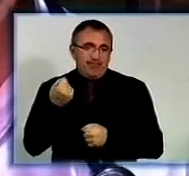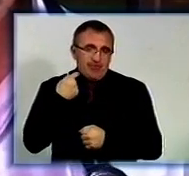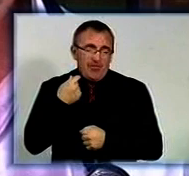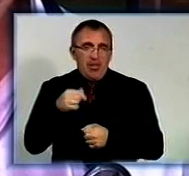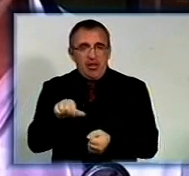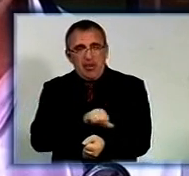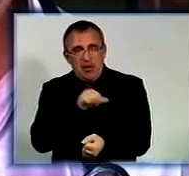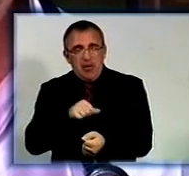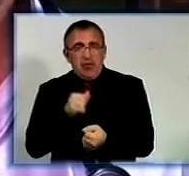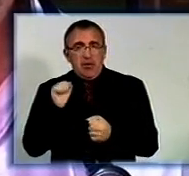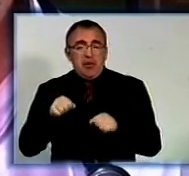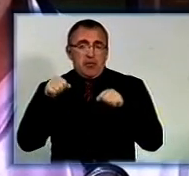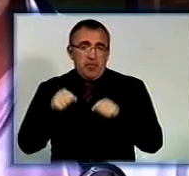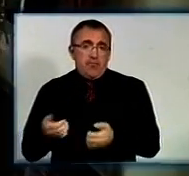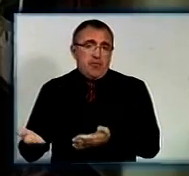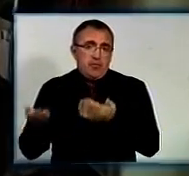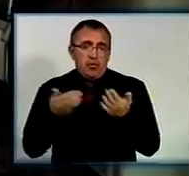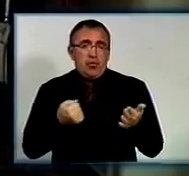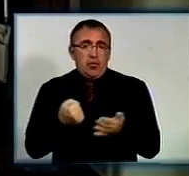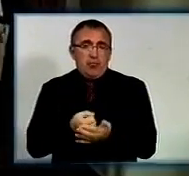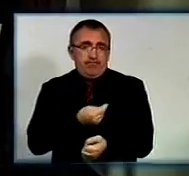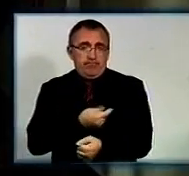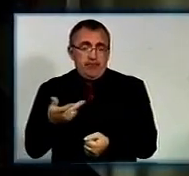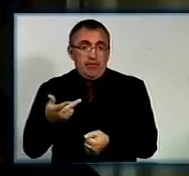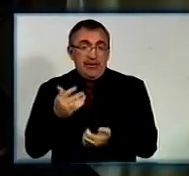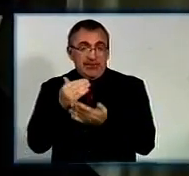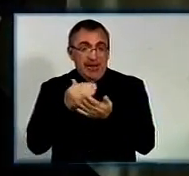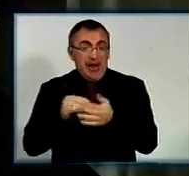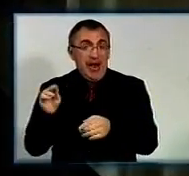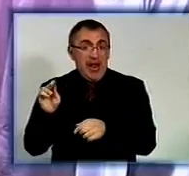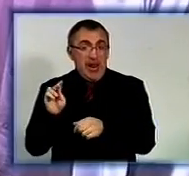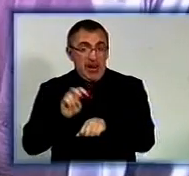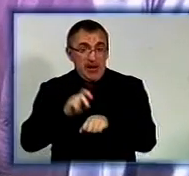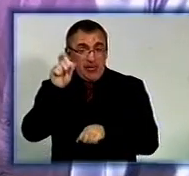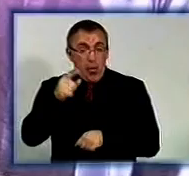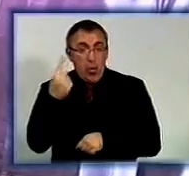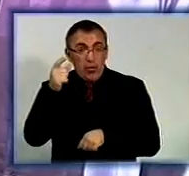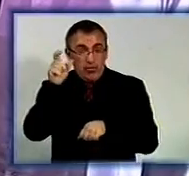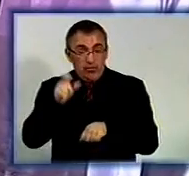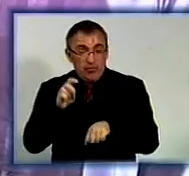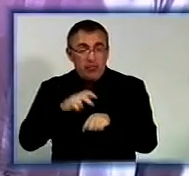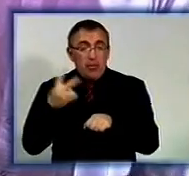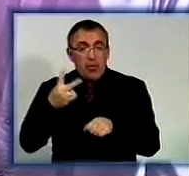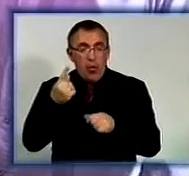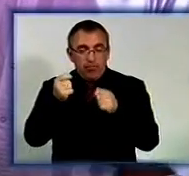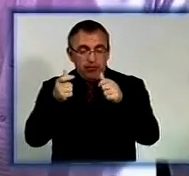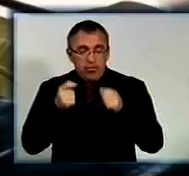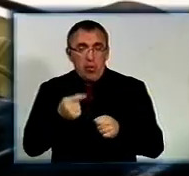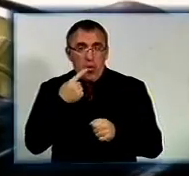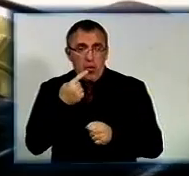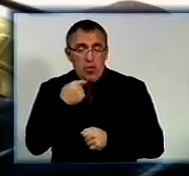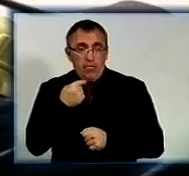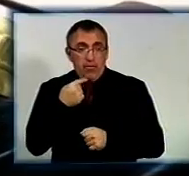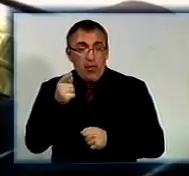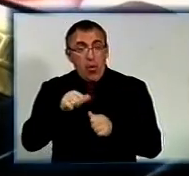далі ми маємо право допусти донору. За статистикою лікарів, зазвичай на одну хвору людину потрібен один флакон донорської крові.